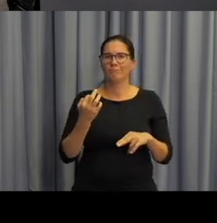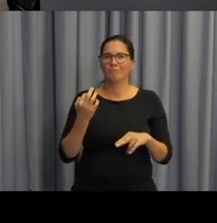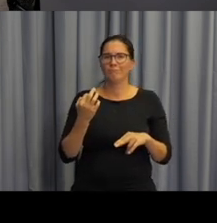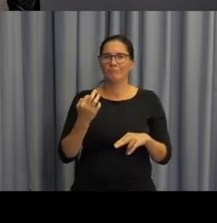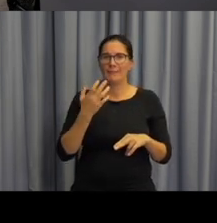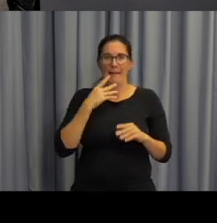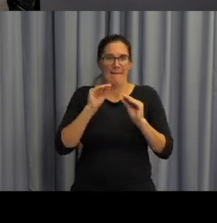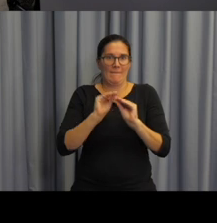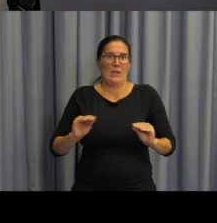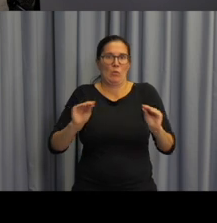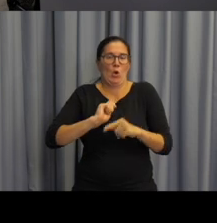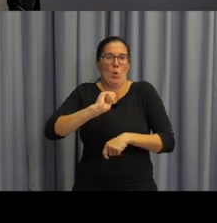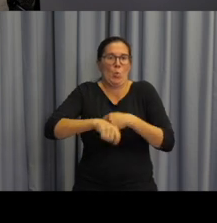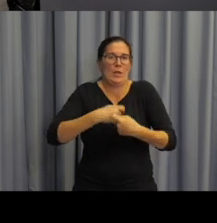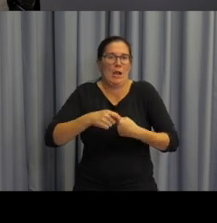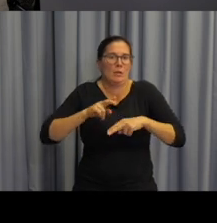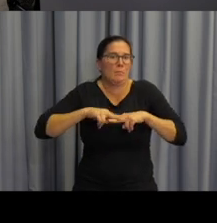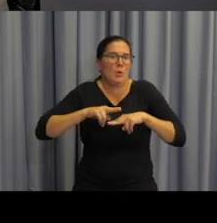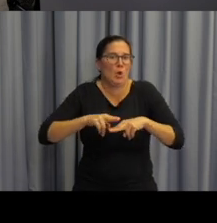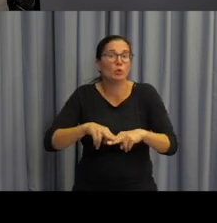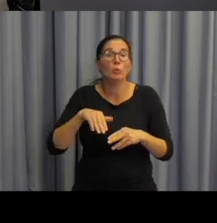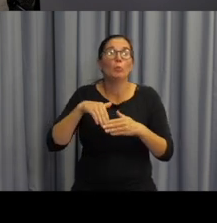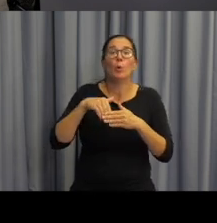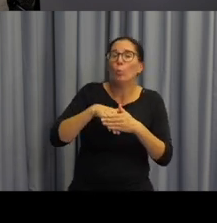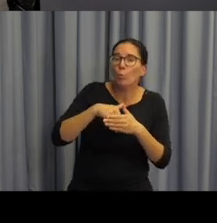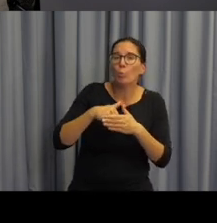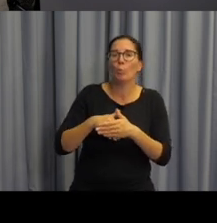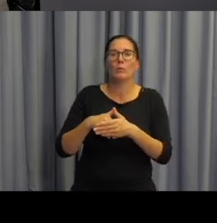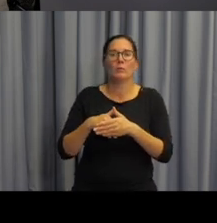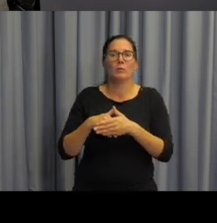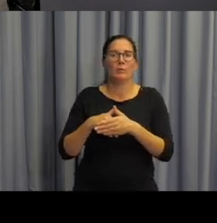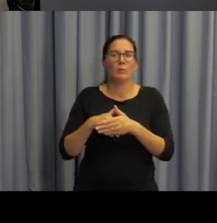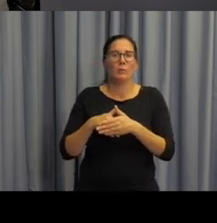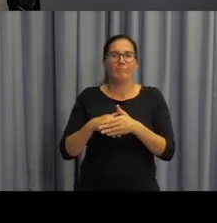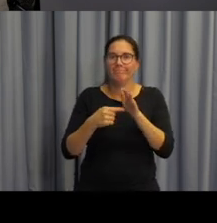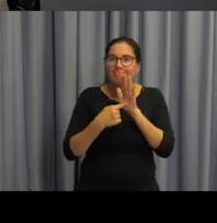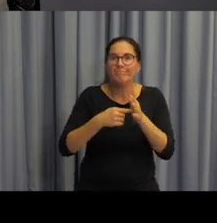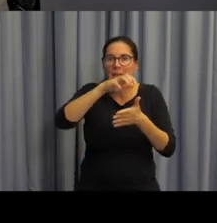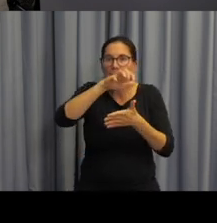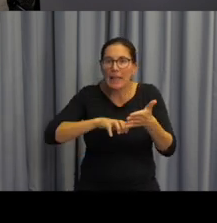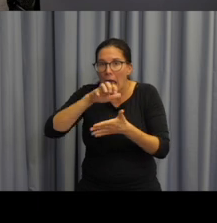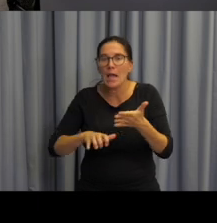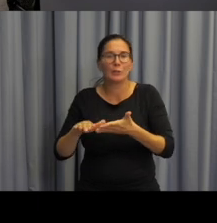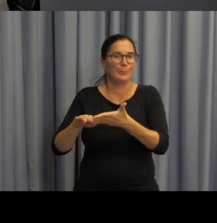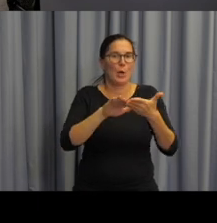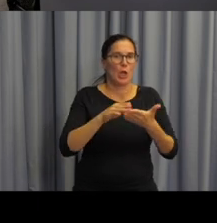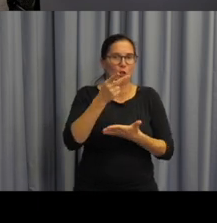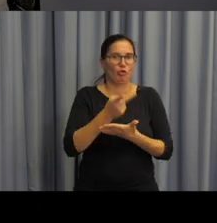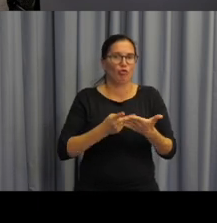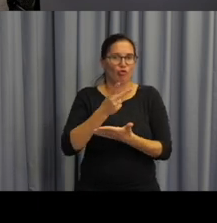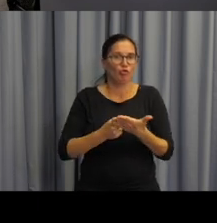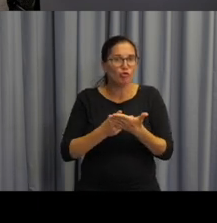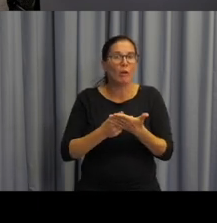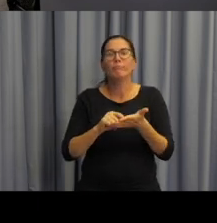výuku orientovat. Znamená to vystavovat žáky textům a číst s nima texty, se